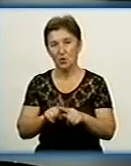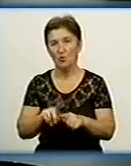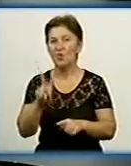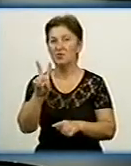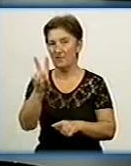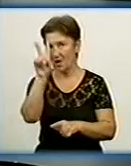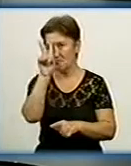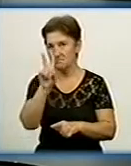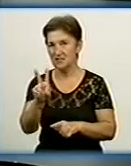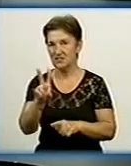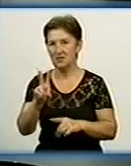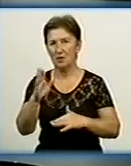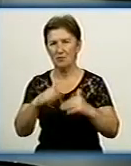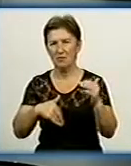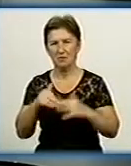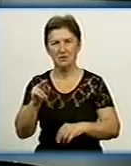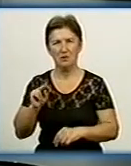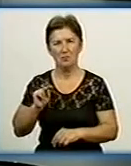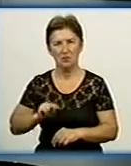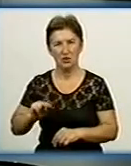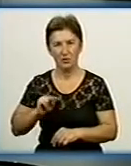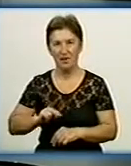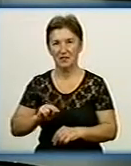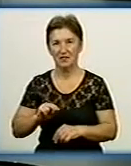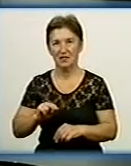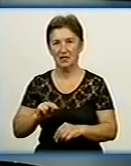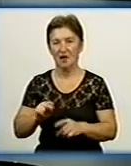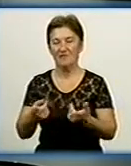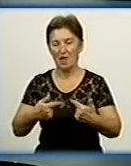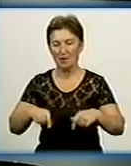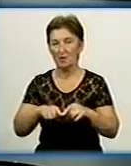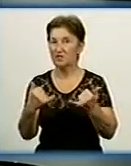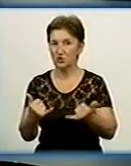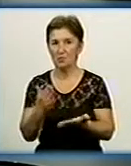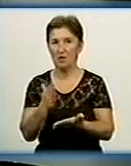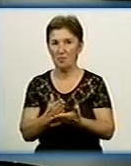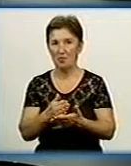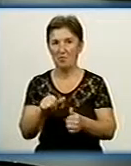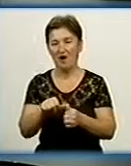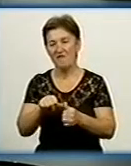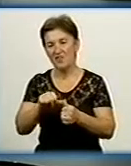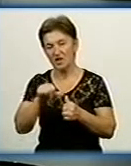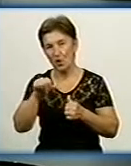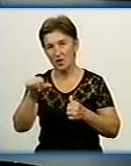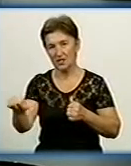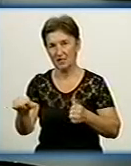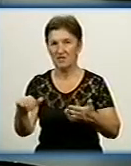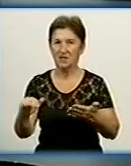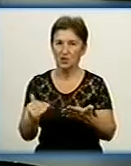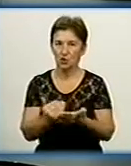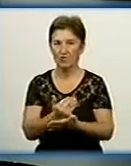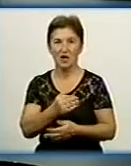місяці практично попрацювати в департаменті, і сьогодні ми вже маємо відокремлений, абсолютно створений новий